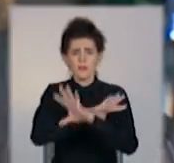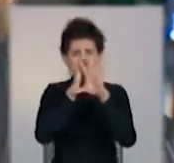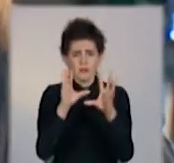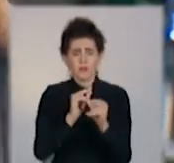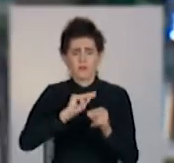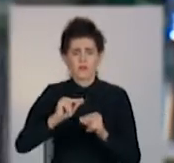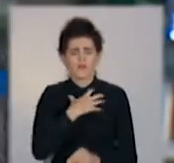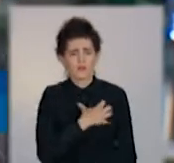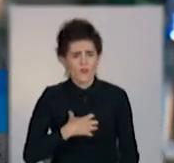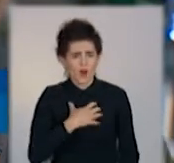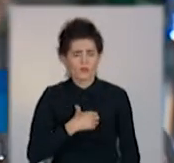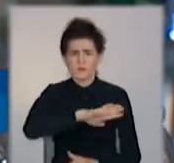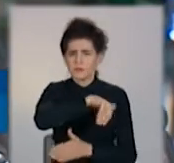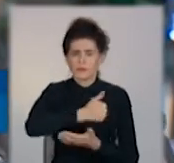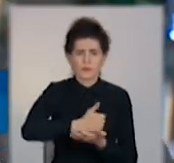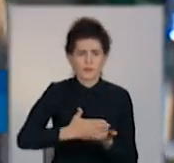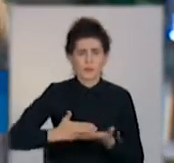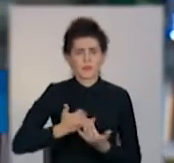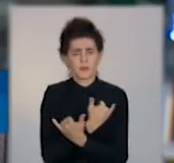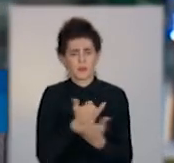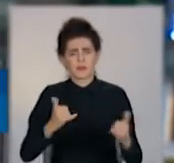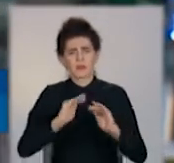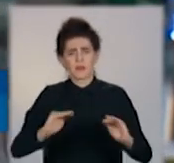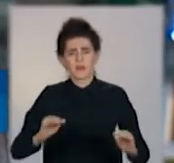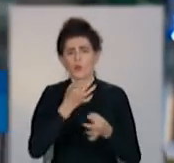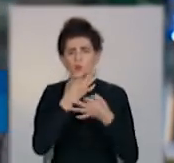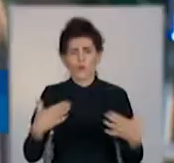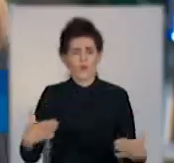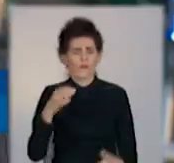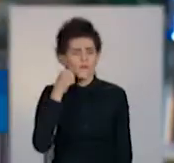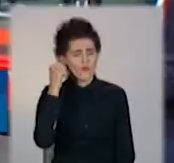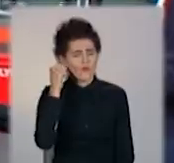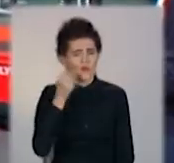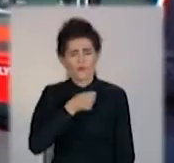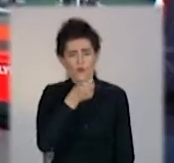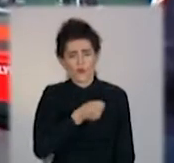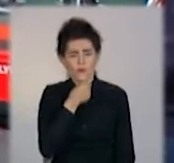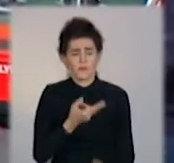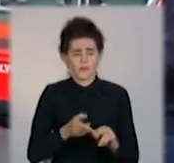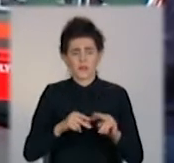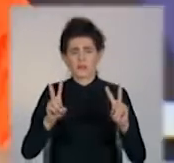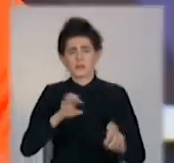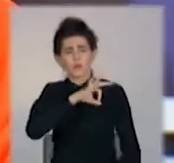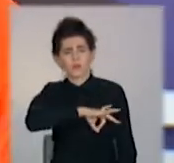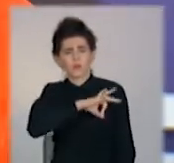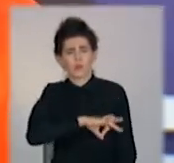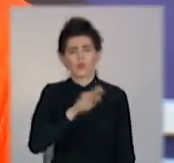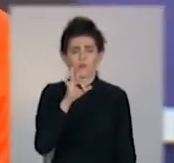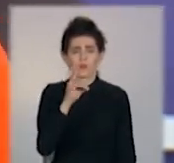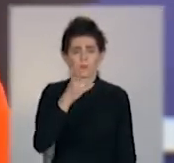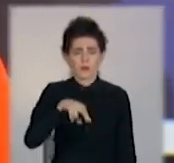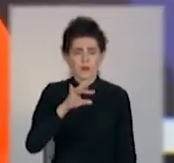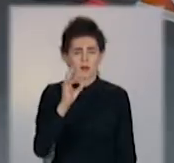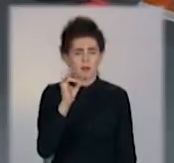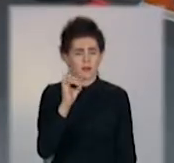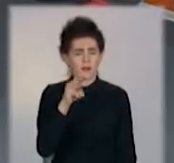важливими і потрібними для дітей будь-якого віку. І головне – корисними. Фонд Ріната Ахметова підтримує нас в декількох